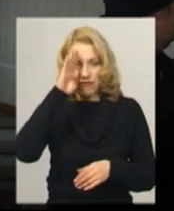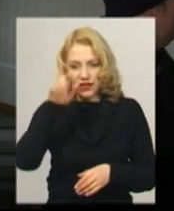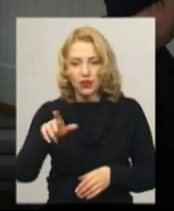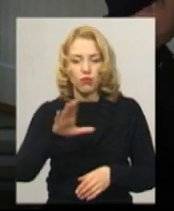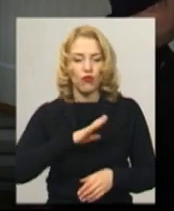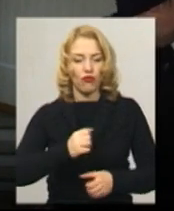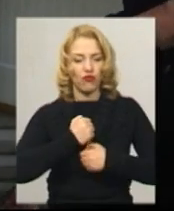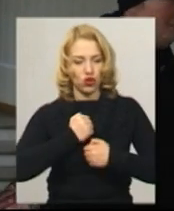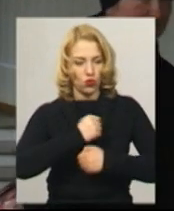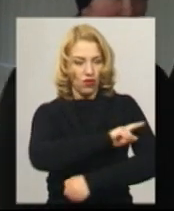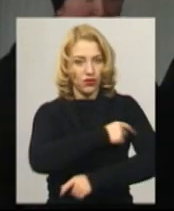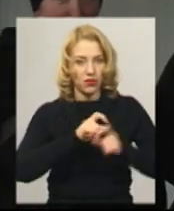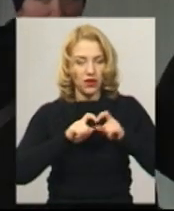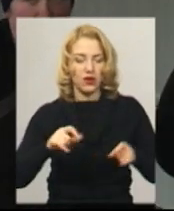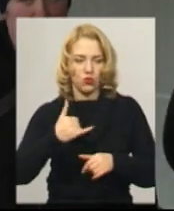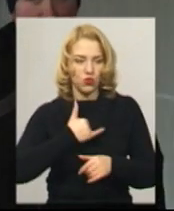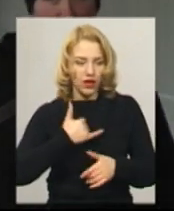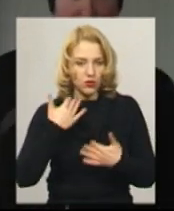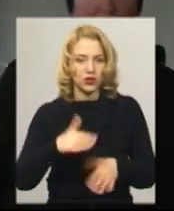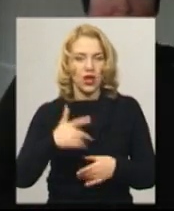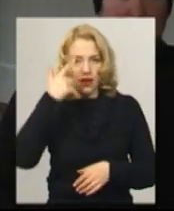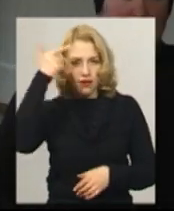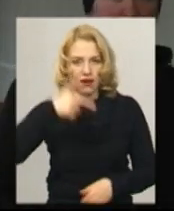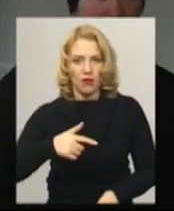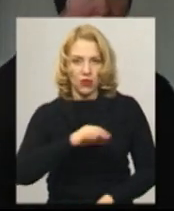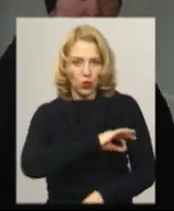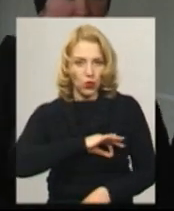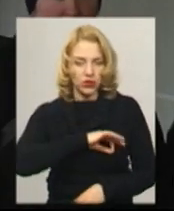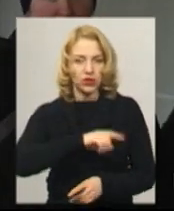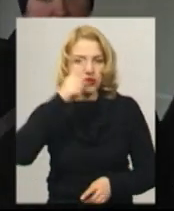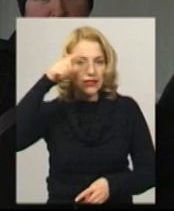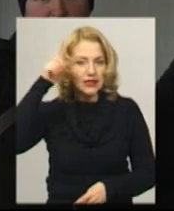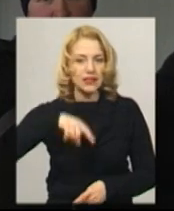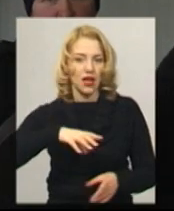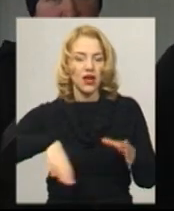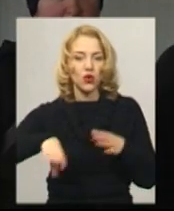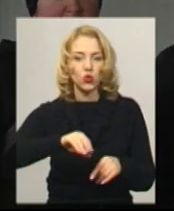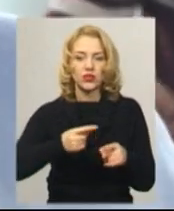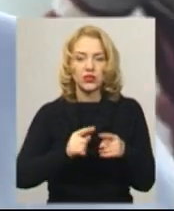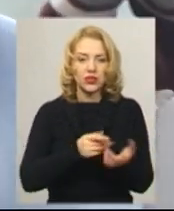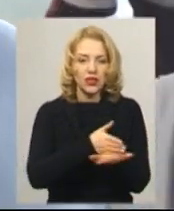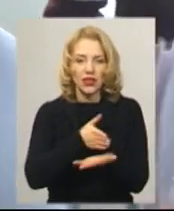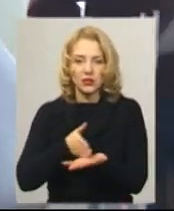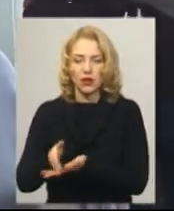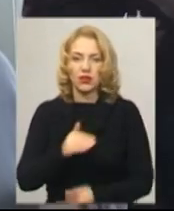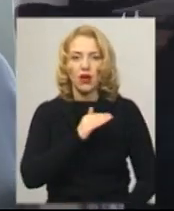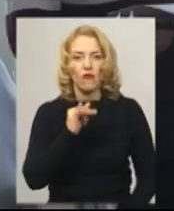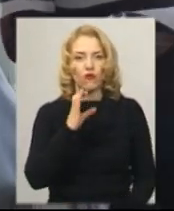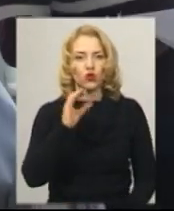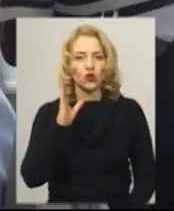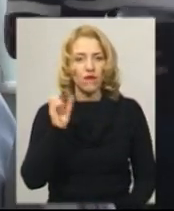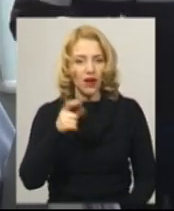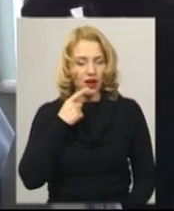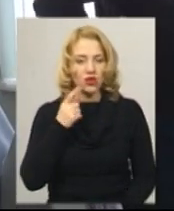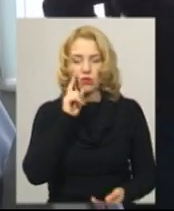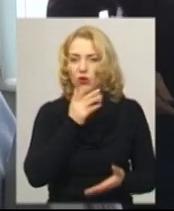вже в нас в лікарні. Тобто, він грамотний юридично, він знає всі оці аспекти. Олена Фурсова каже, поки